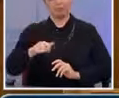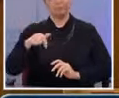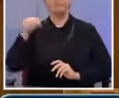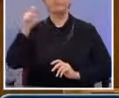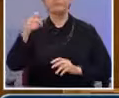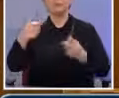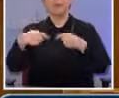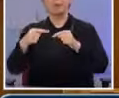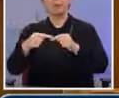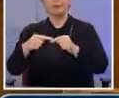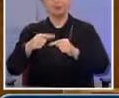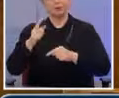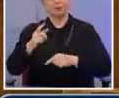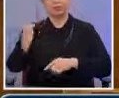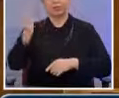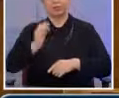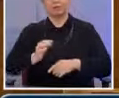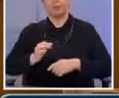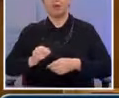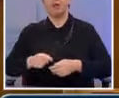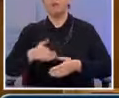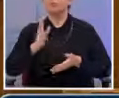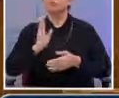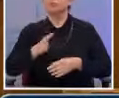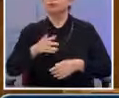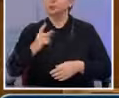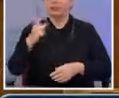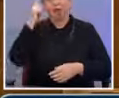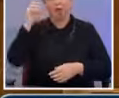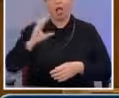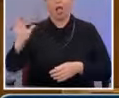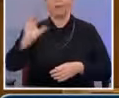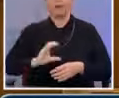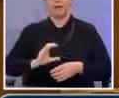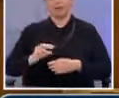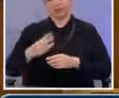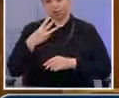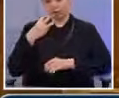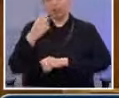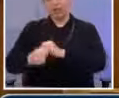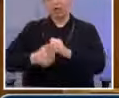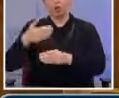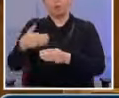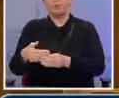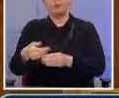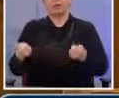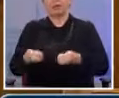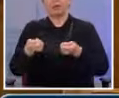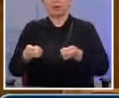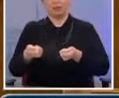πρόσθετες δημόσιες και ιδιωτικές επενδύσεις στην πραγματική οικονομία την επόμενη τριετία. Καταθέσαμε